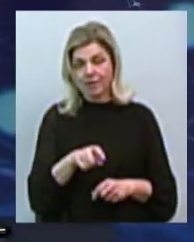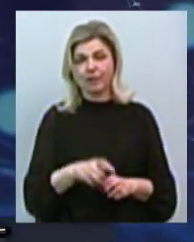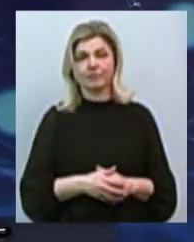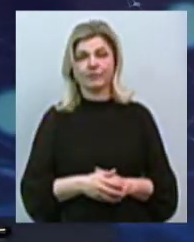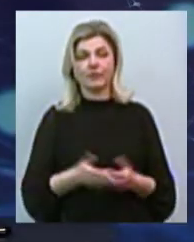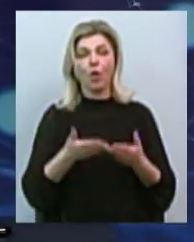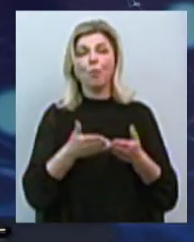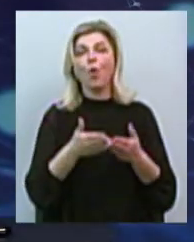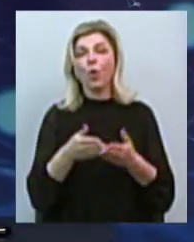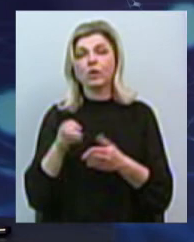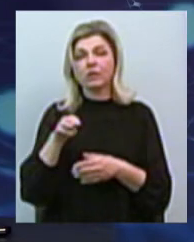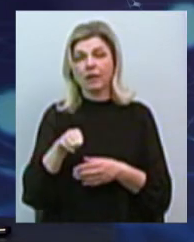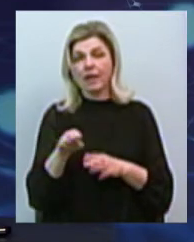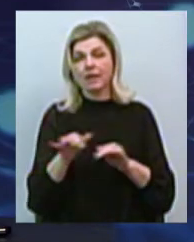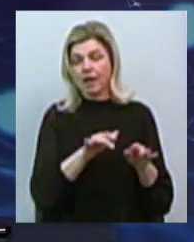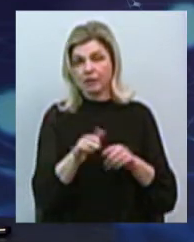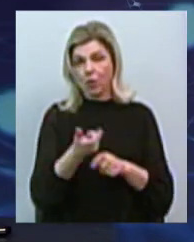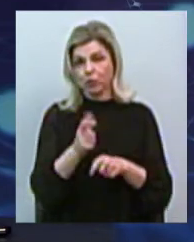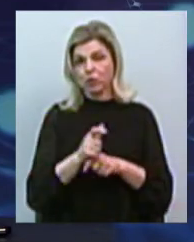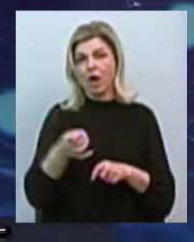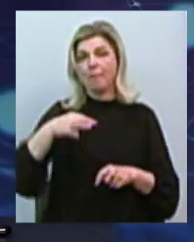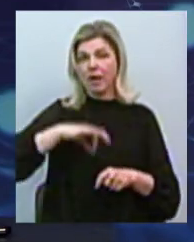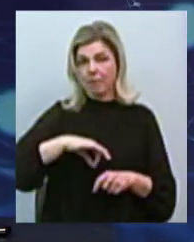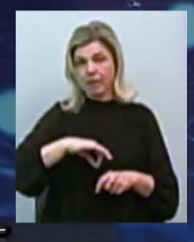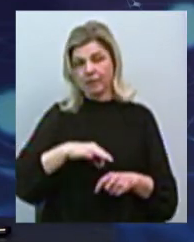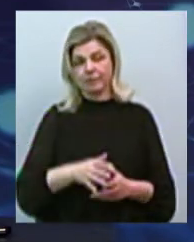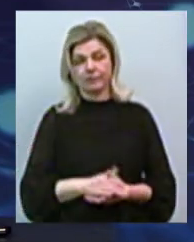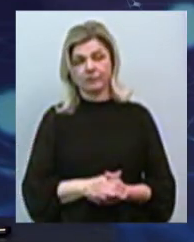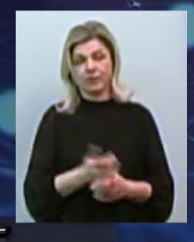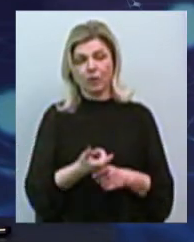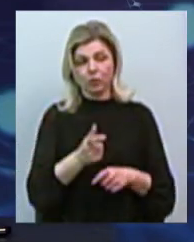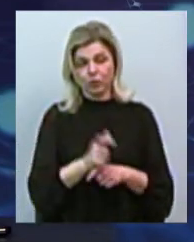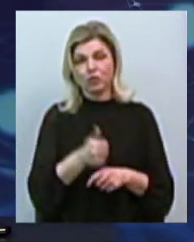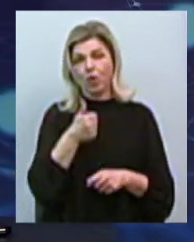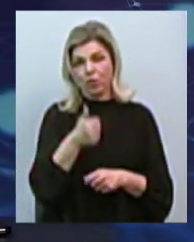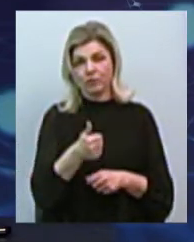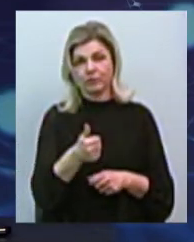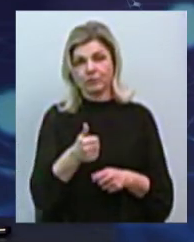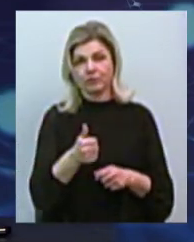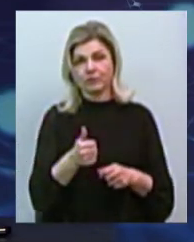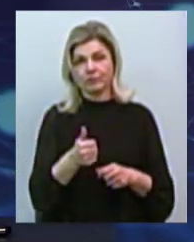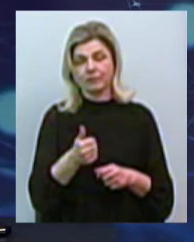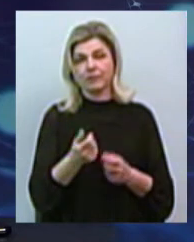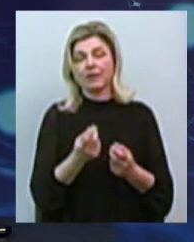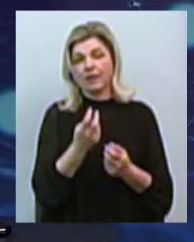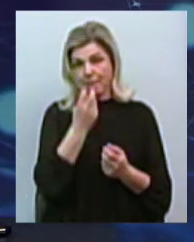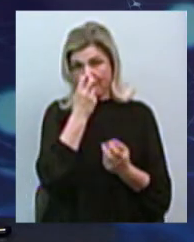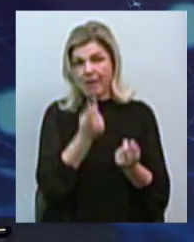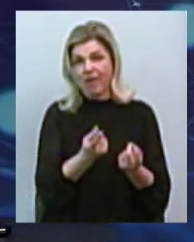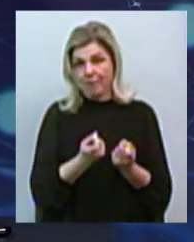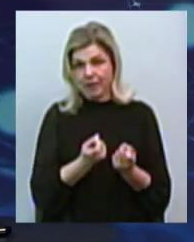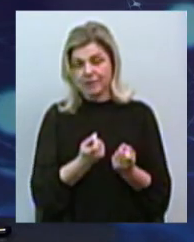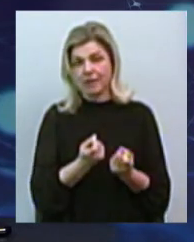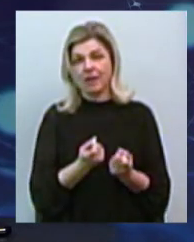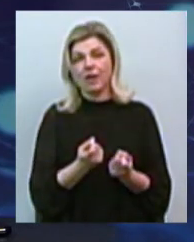портова діяльність – є дуже прибутковий, дуже хороший, привабливий вид діяльності, щоб його